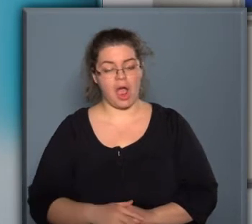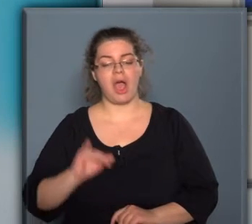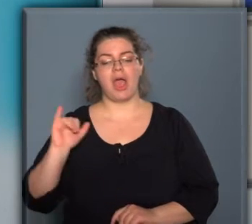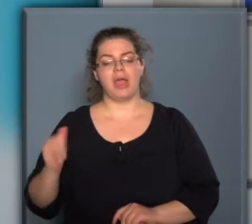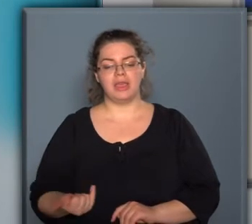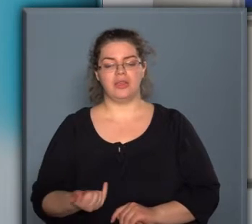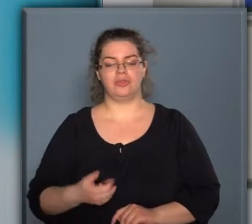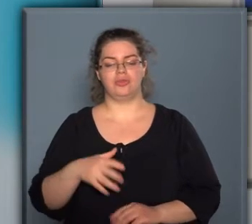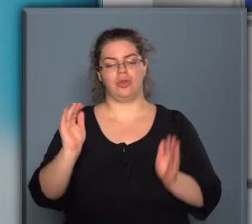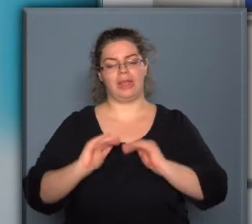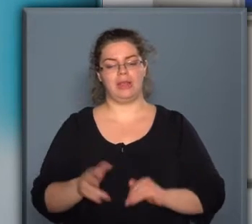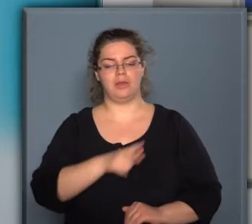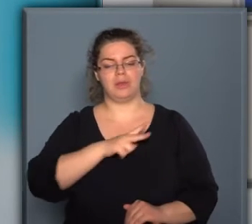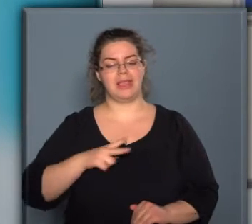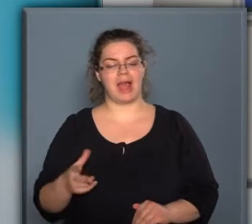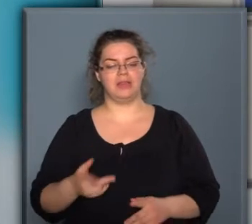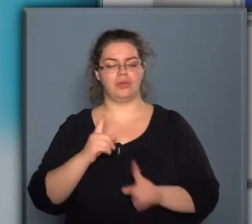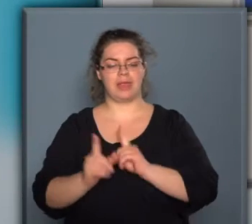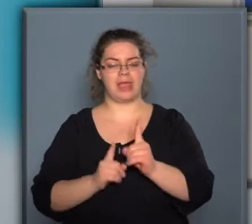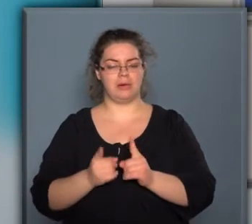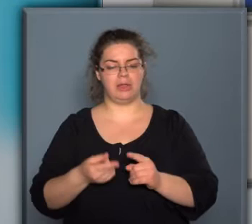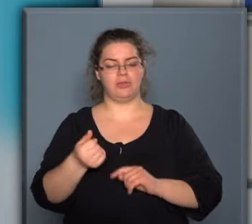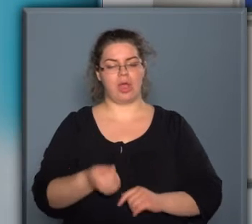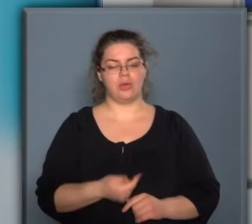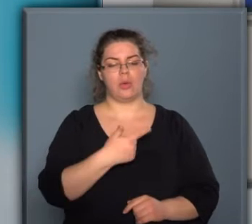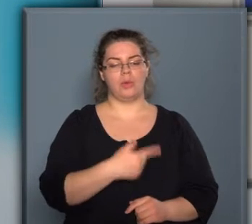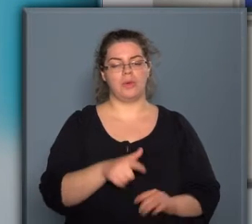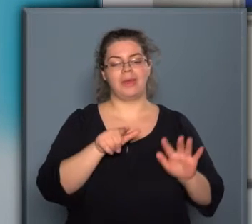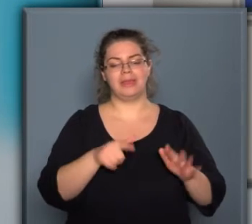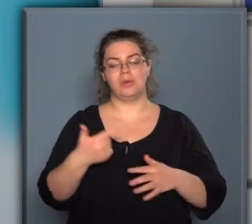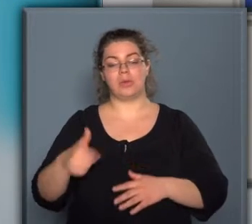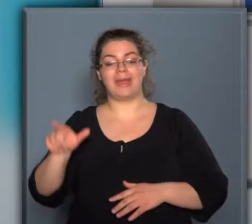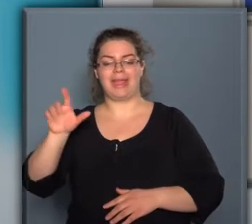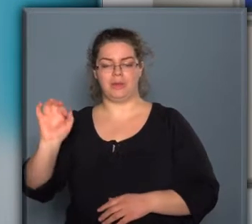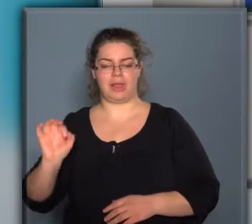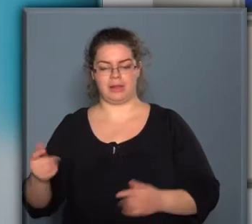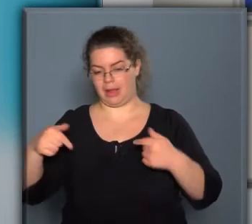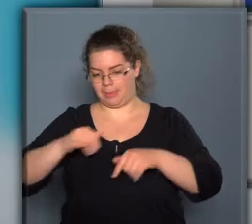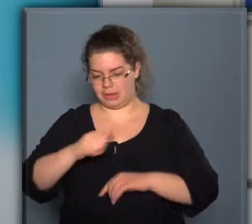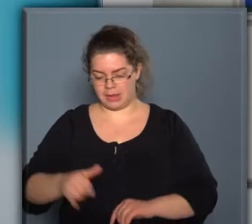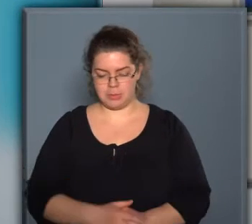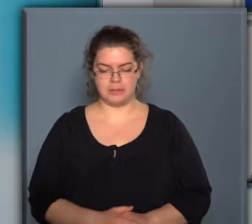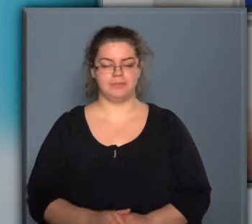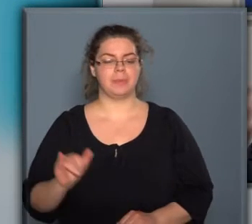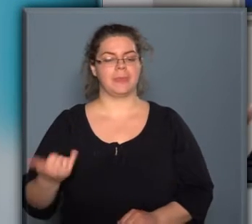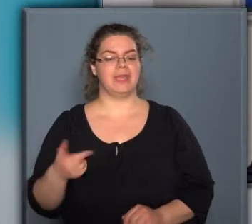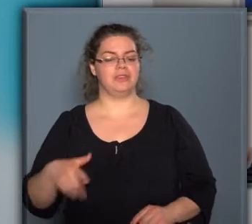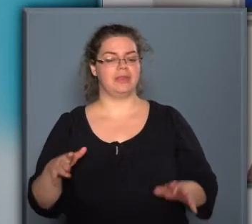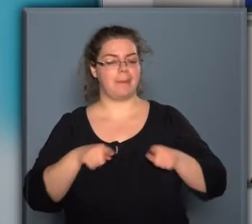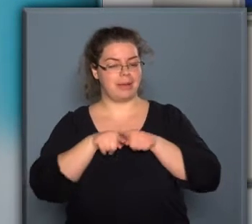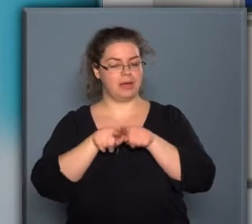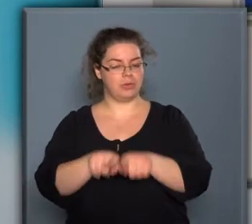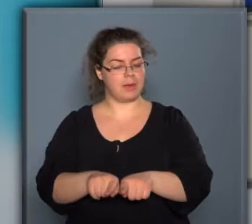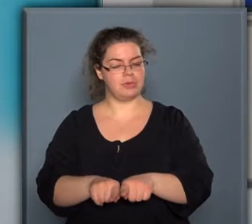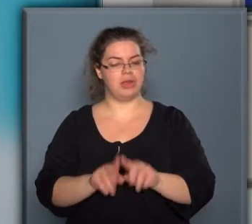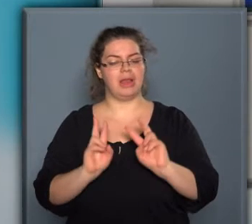csökkentettük a szociális hozzáállási adó mértékét 27-ről 22%-ra ebben az évben, és ezzel